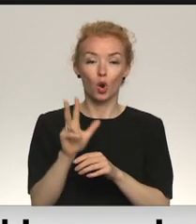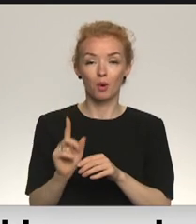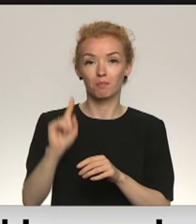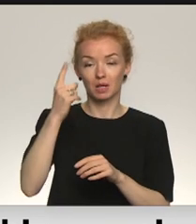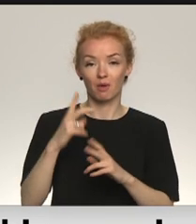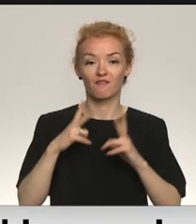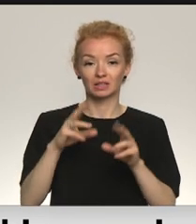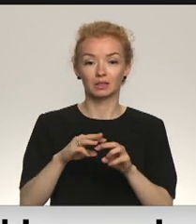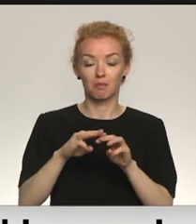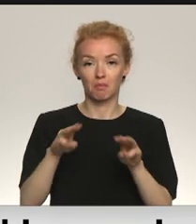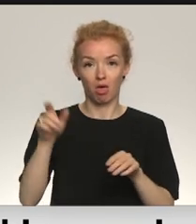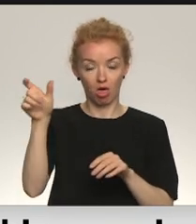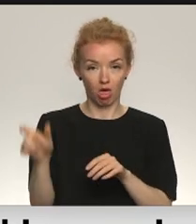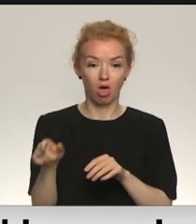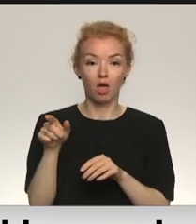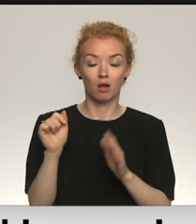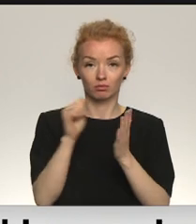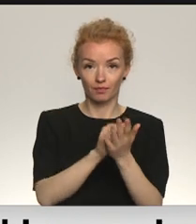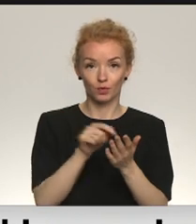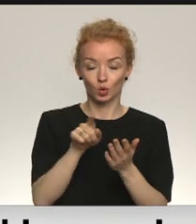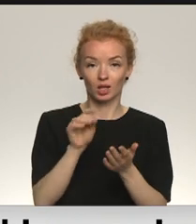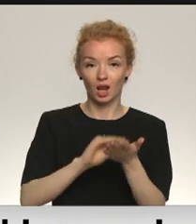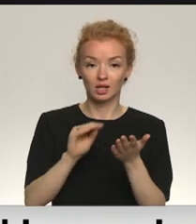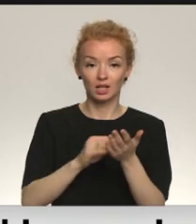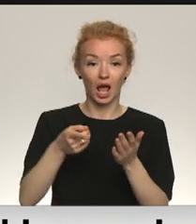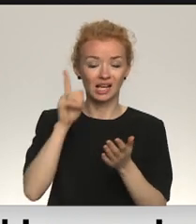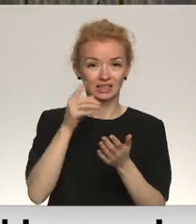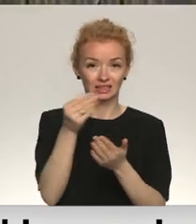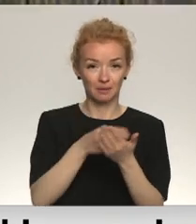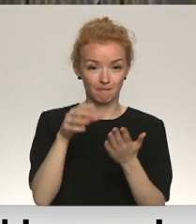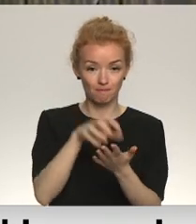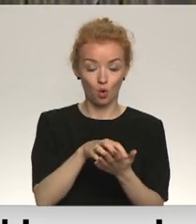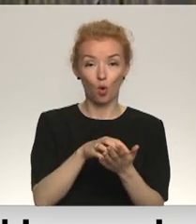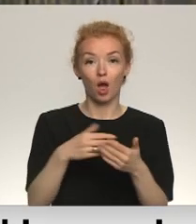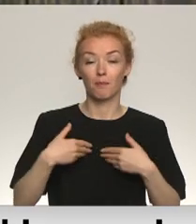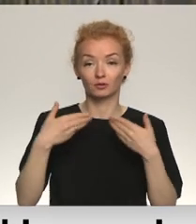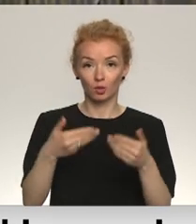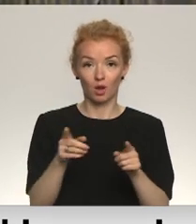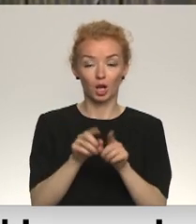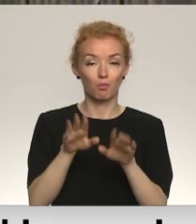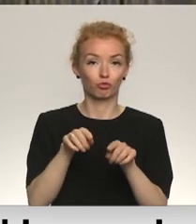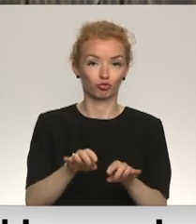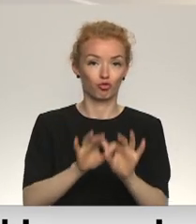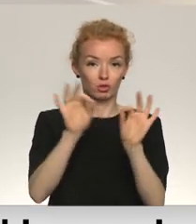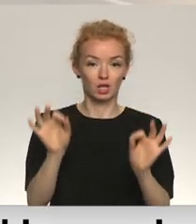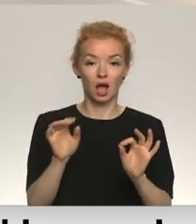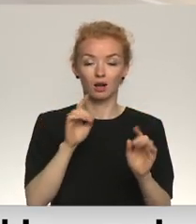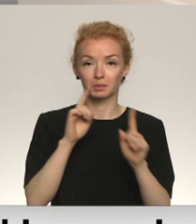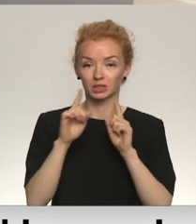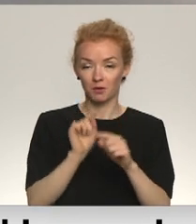Alekseja Vasiļevi ieraksts, kurā redzami Latvijā aizliegta simboli un arī apsveikums. Par šo arī ierosināts administratīvais process.